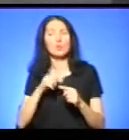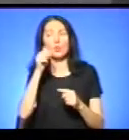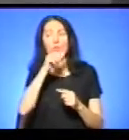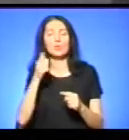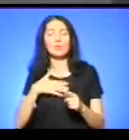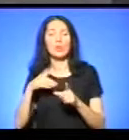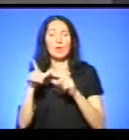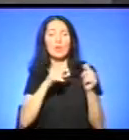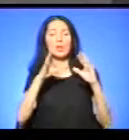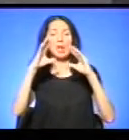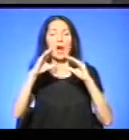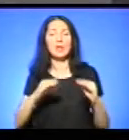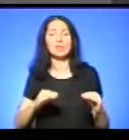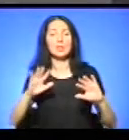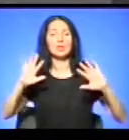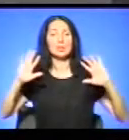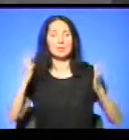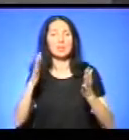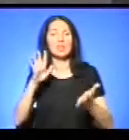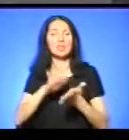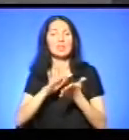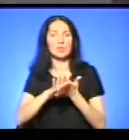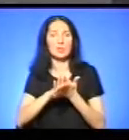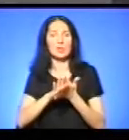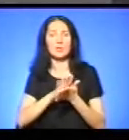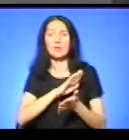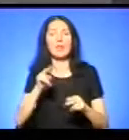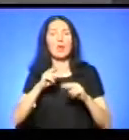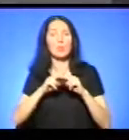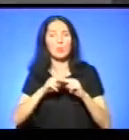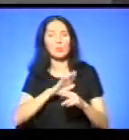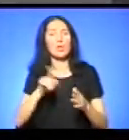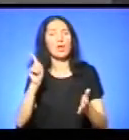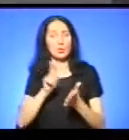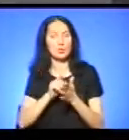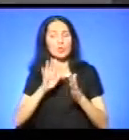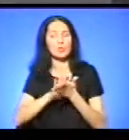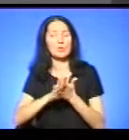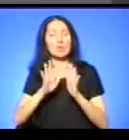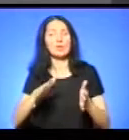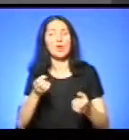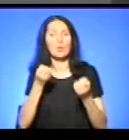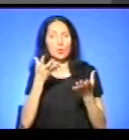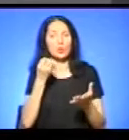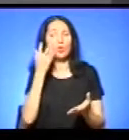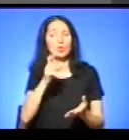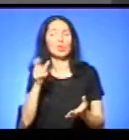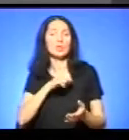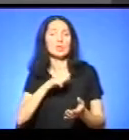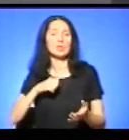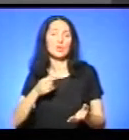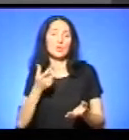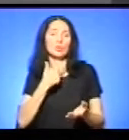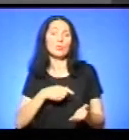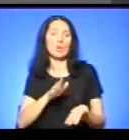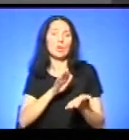виїжджали на гасіння стихійних сміттєзвалищ. Тобто не паспортизовані, не санкціоновані. Коли люди собі самі визначають якісь місця,